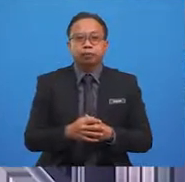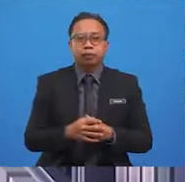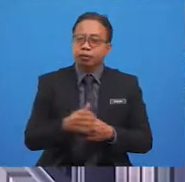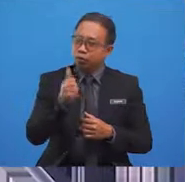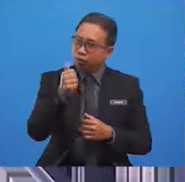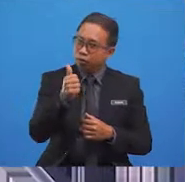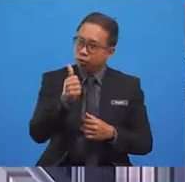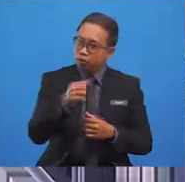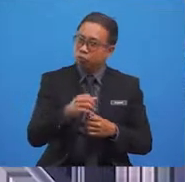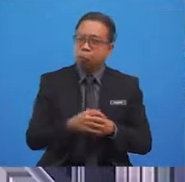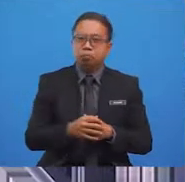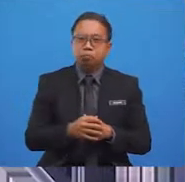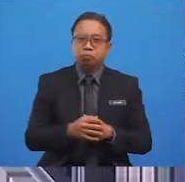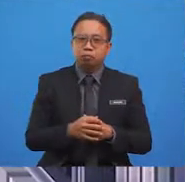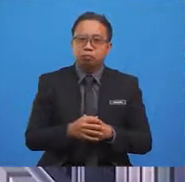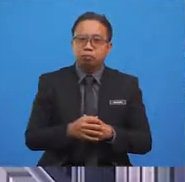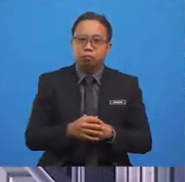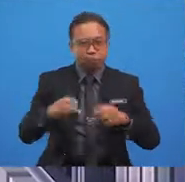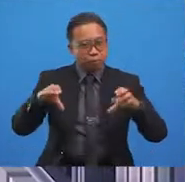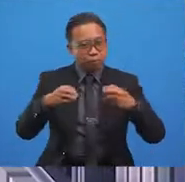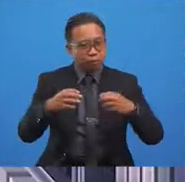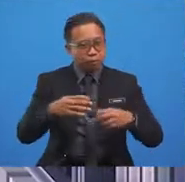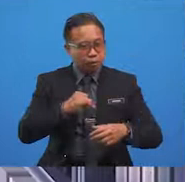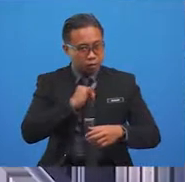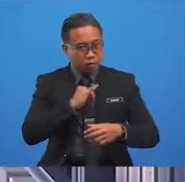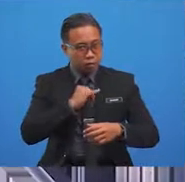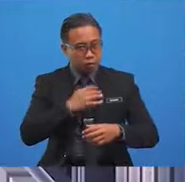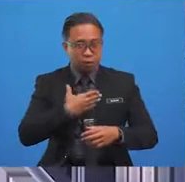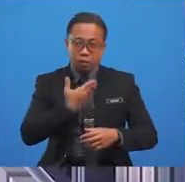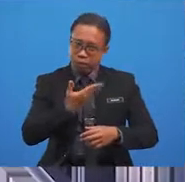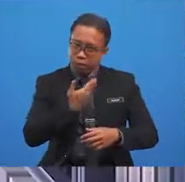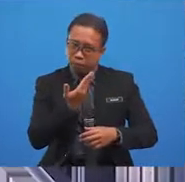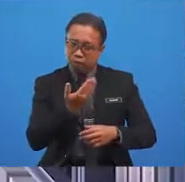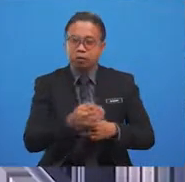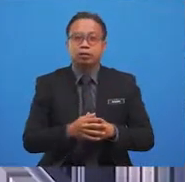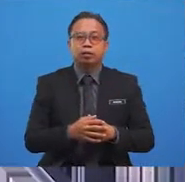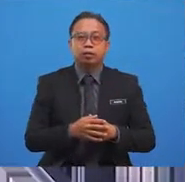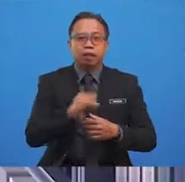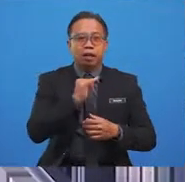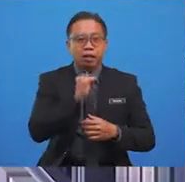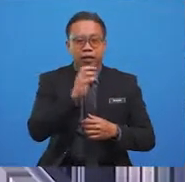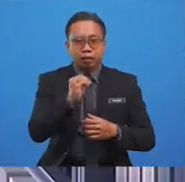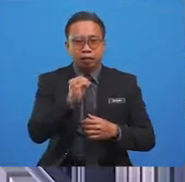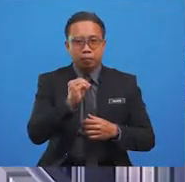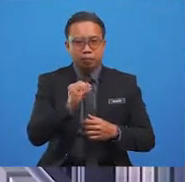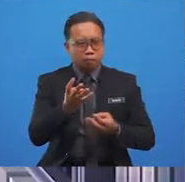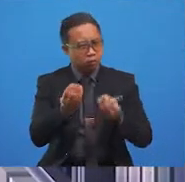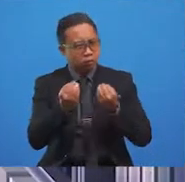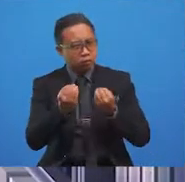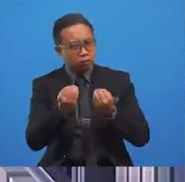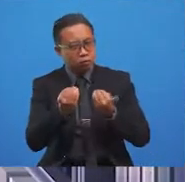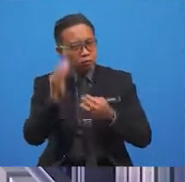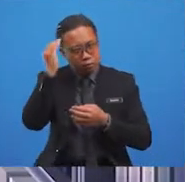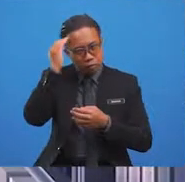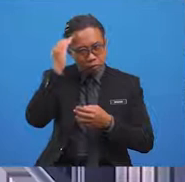that is fantastic. It does make us happy, right? Well, I am interested to know, what